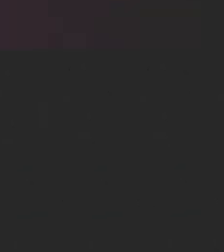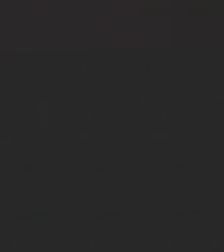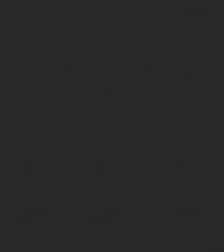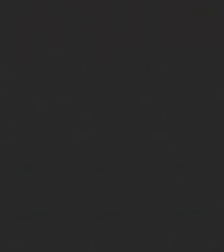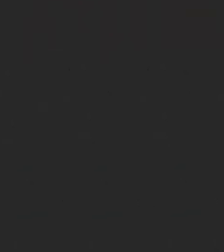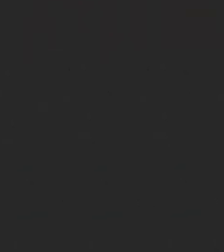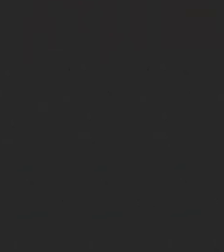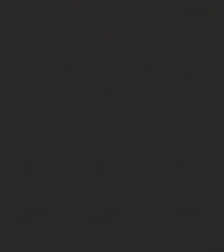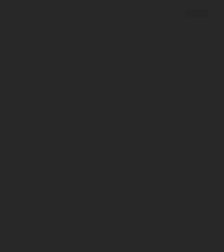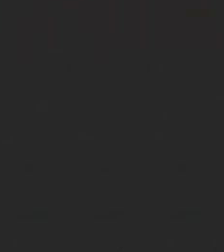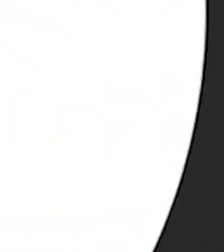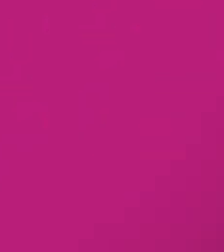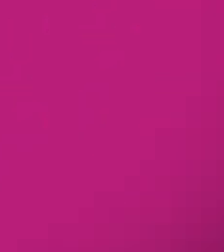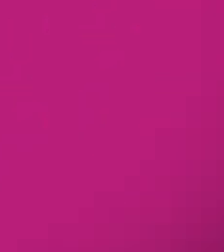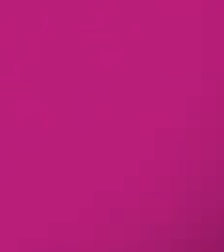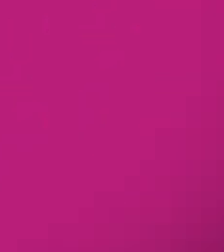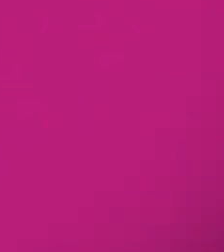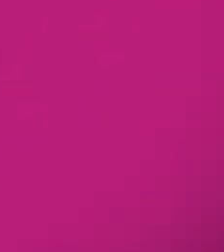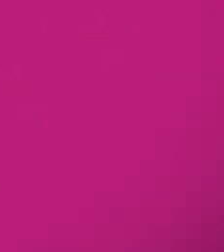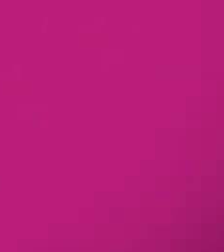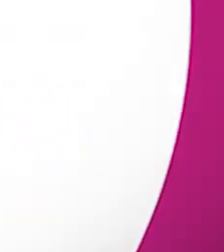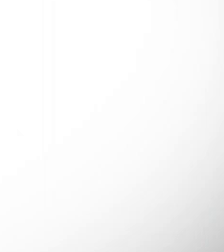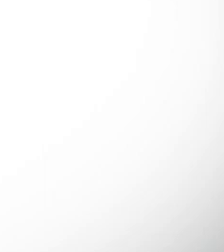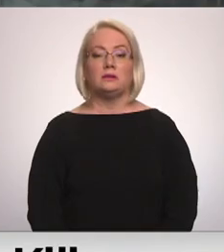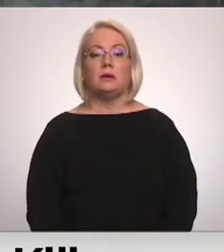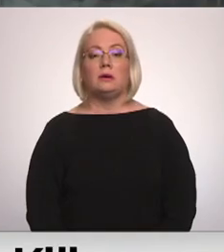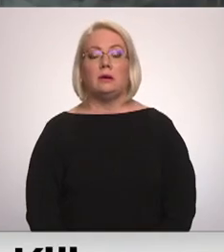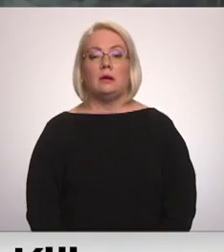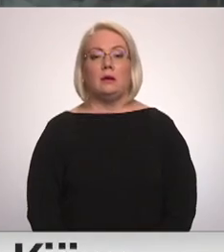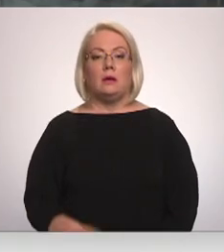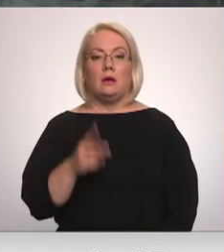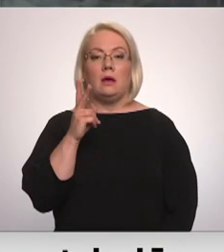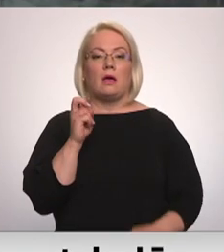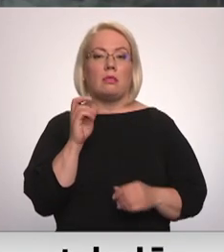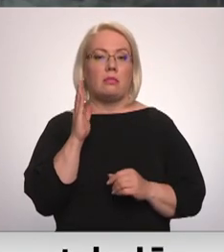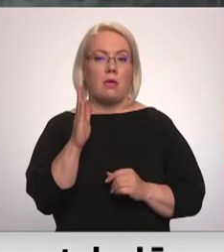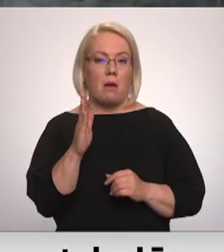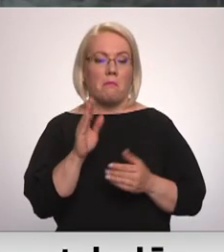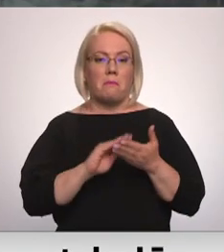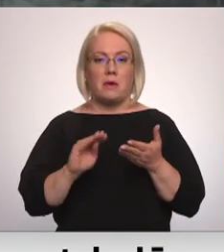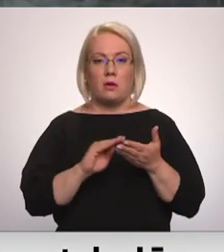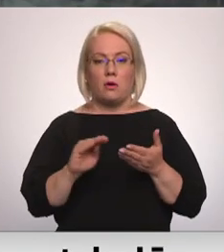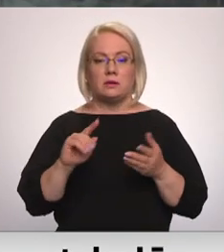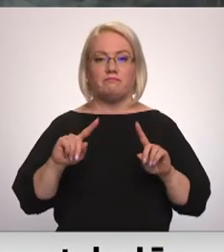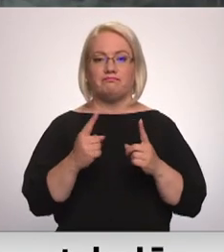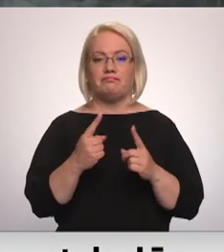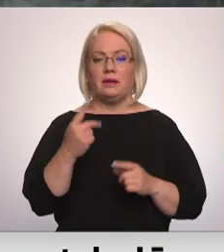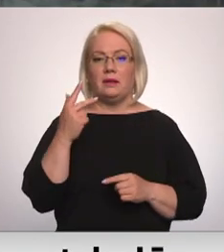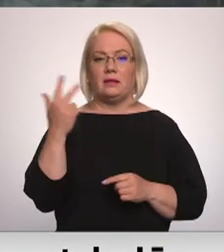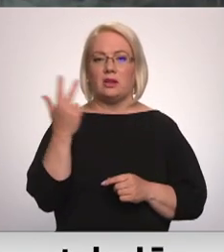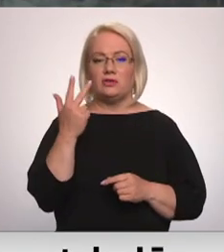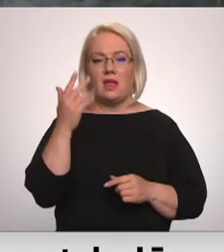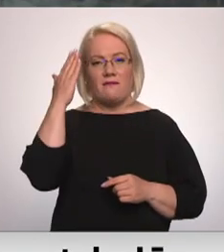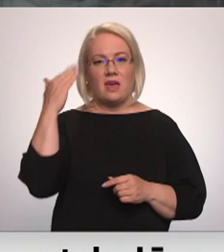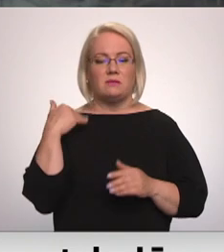Re! Viss ēters ir te! Korupcijas novēršanas un apkarošanas birojas trešdien aizturējas kādu Ventspils